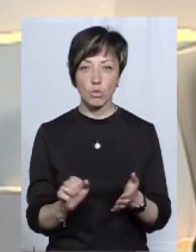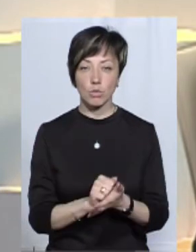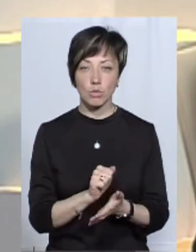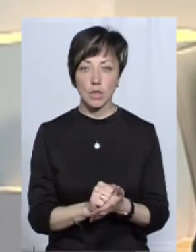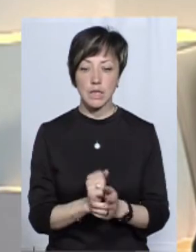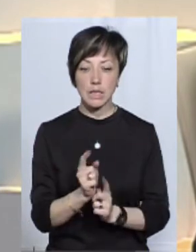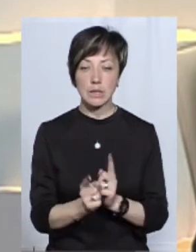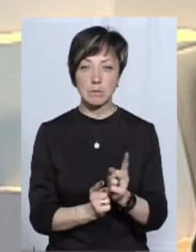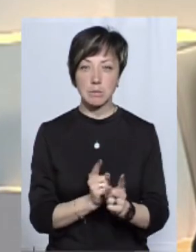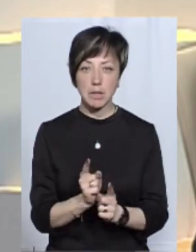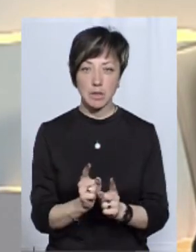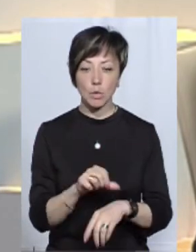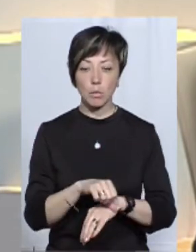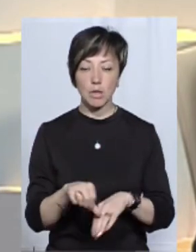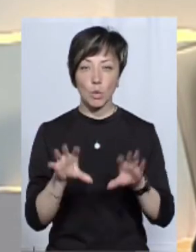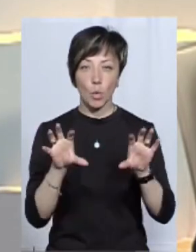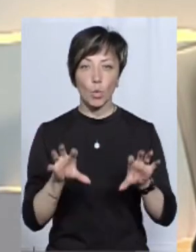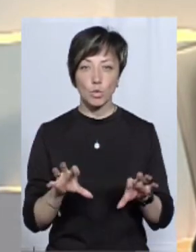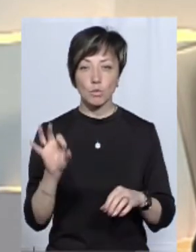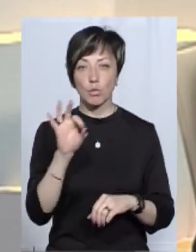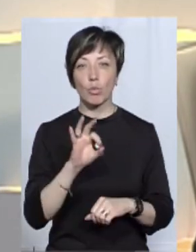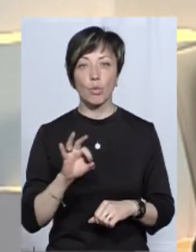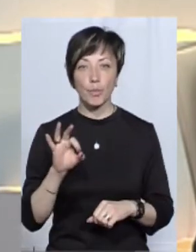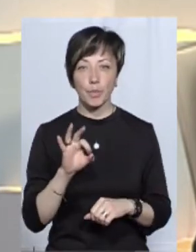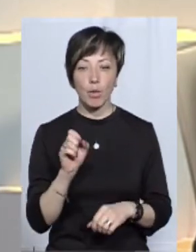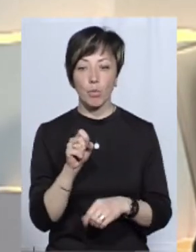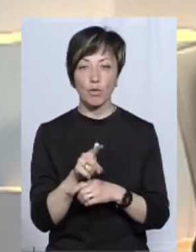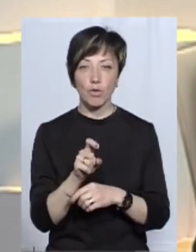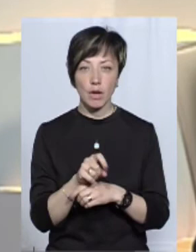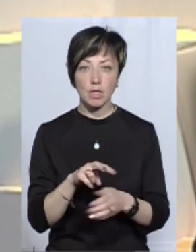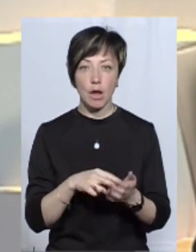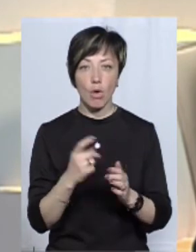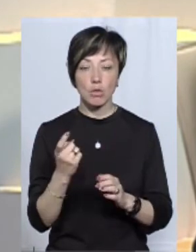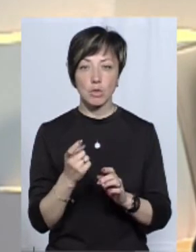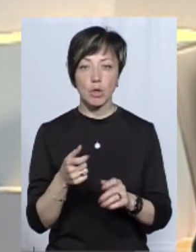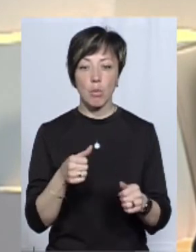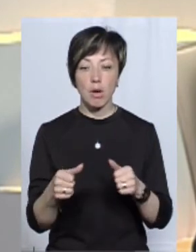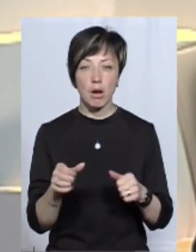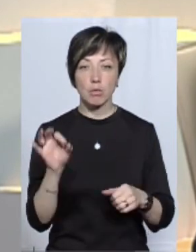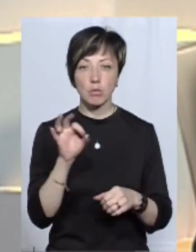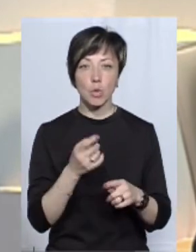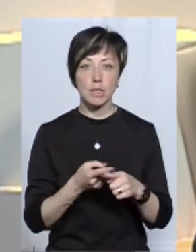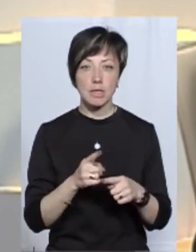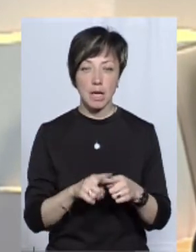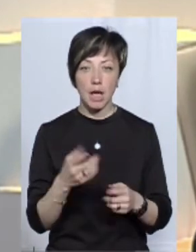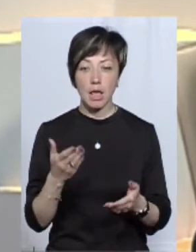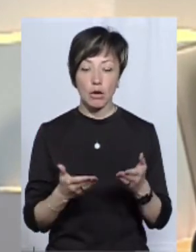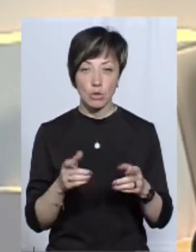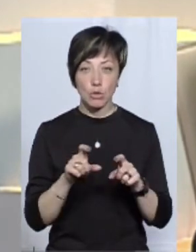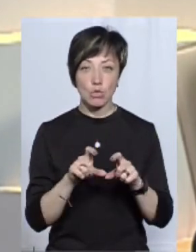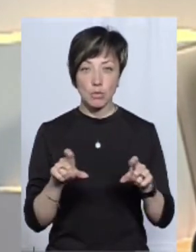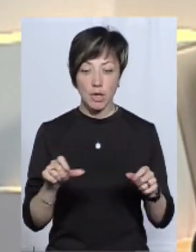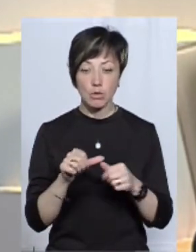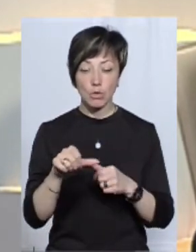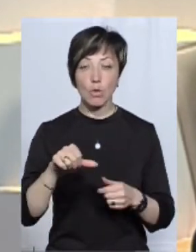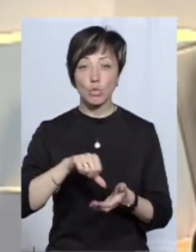акти, зміни до митного кодексу щодо уповноважених економічних операторів. Саме мова йде про це. Тобто, якщо суб'єкт